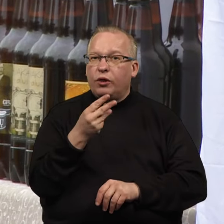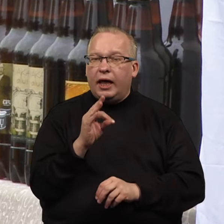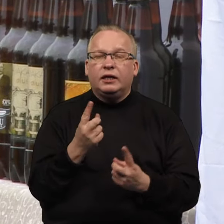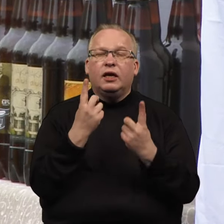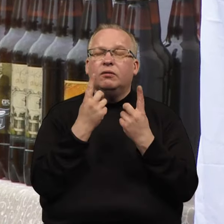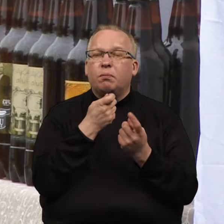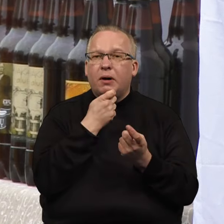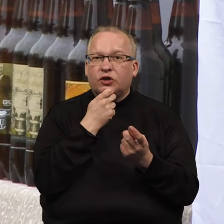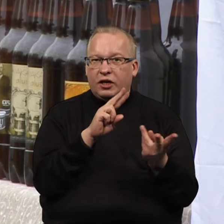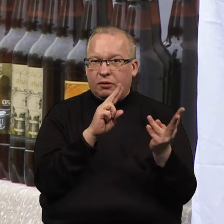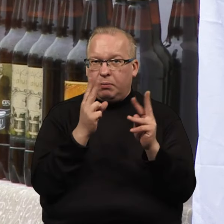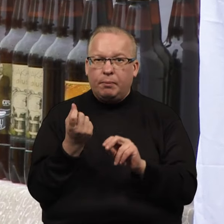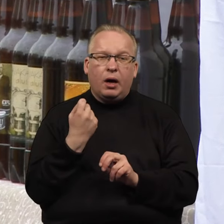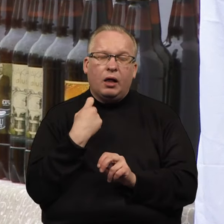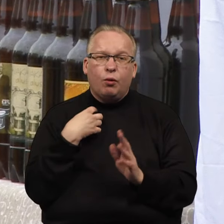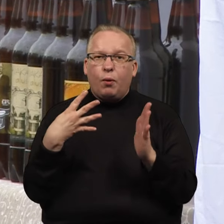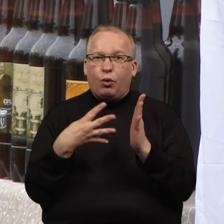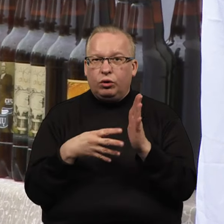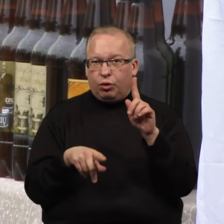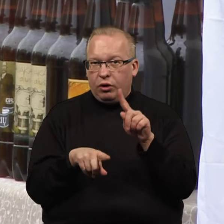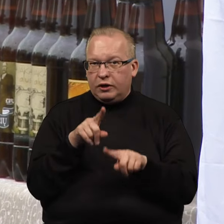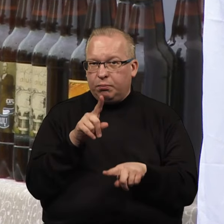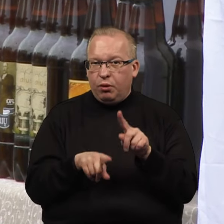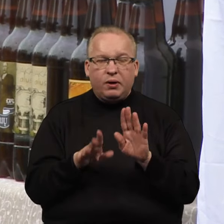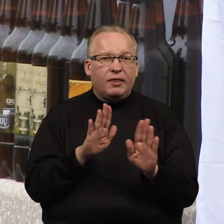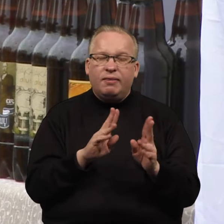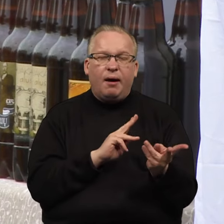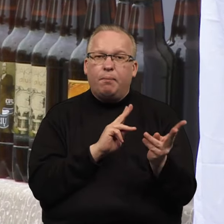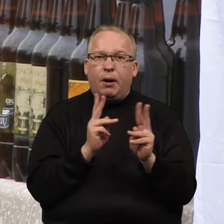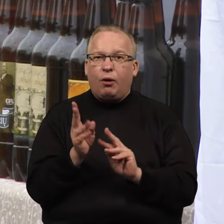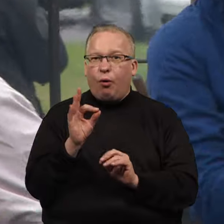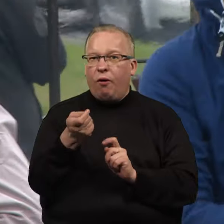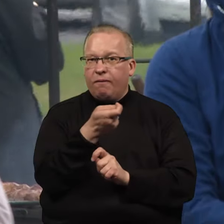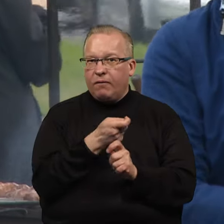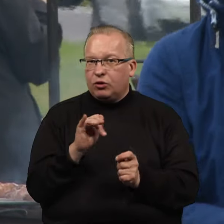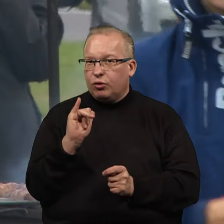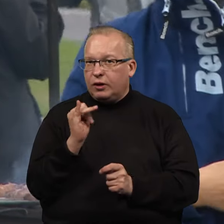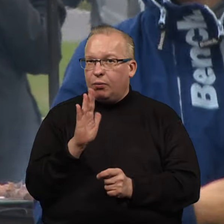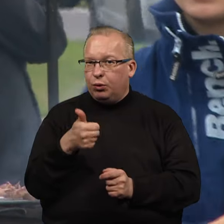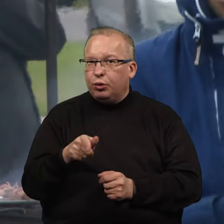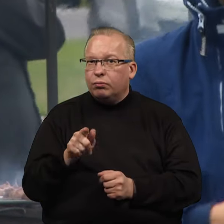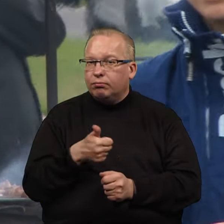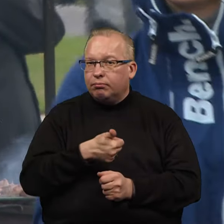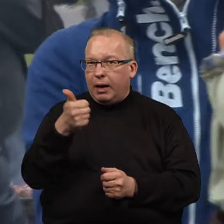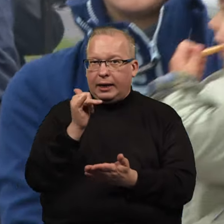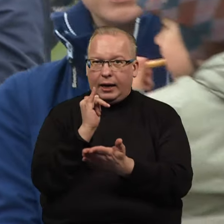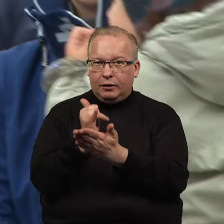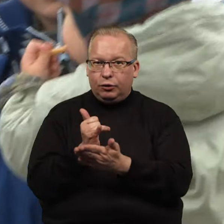žymiais puokyčiais, kurie alkoholio kontrolės politikos nepakeistų, o verslių sąlygos būtų pagerintos.